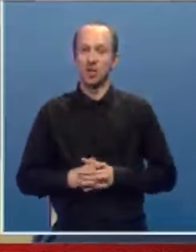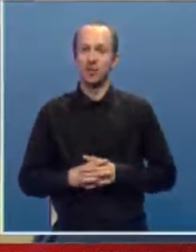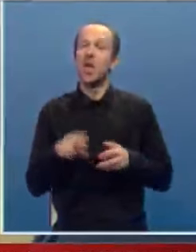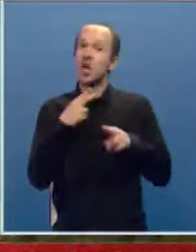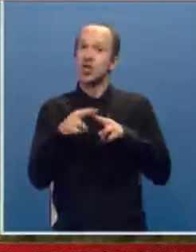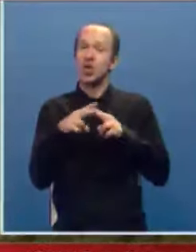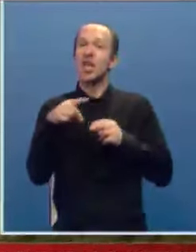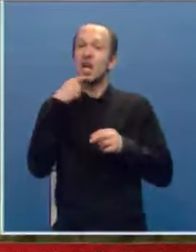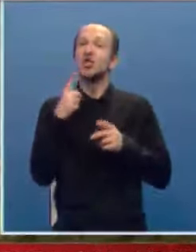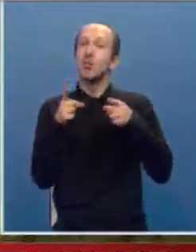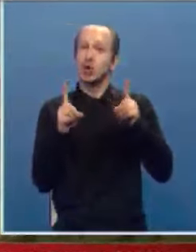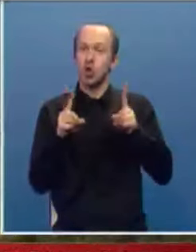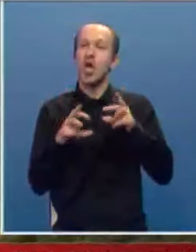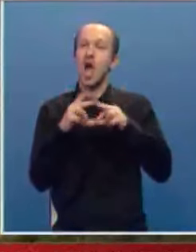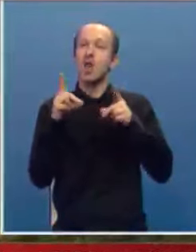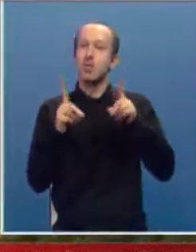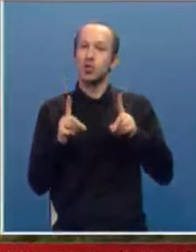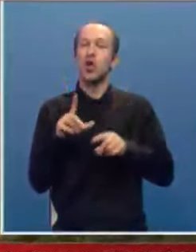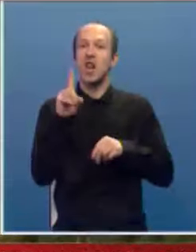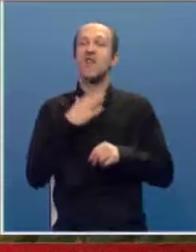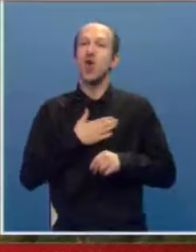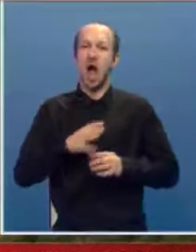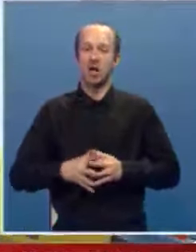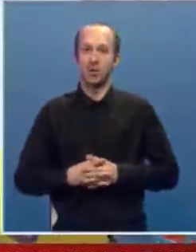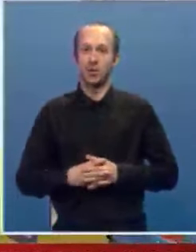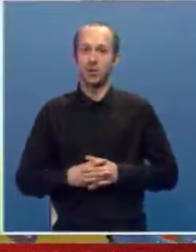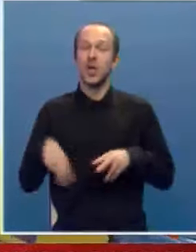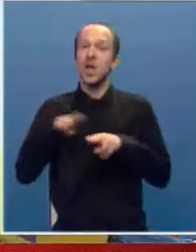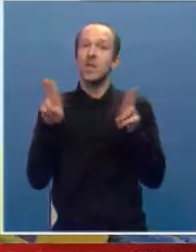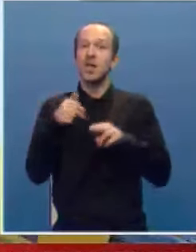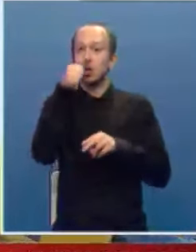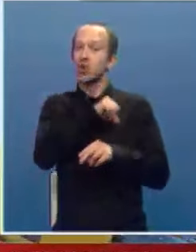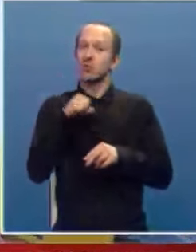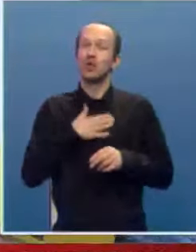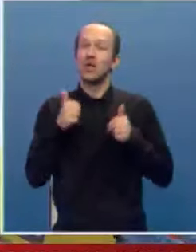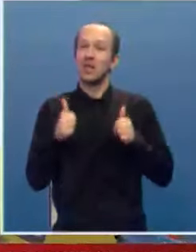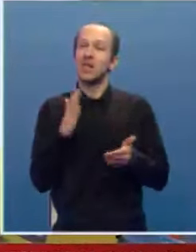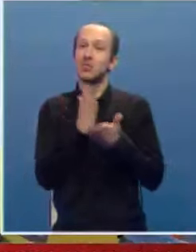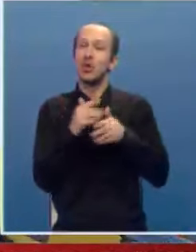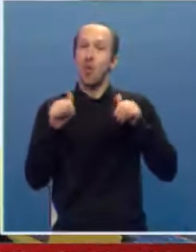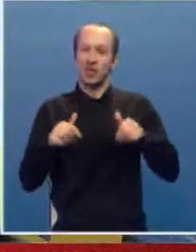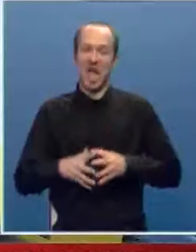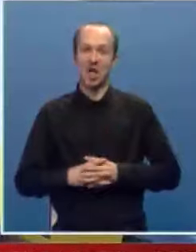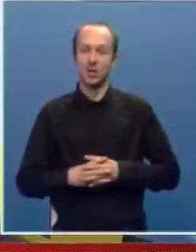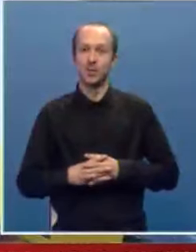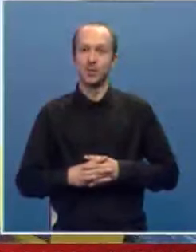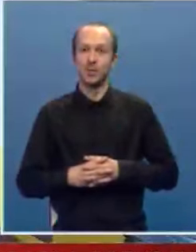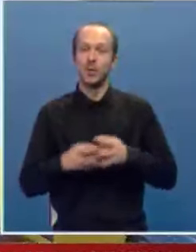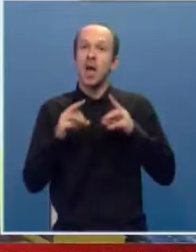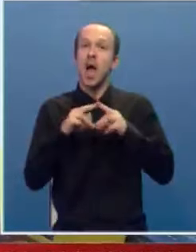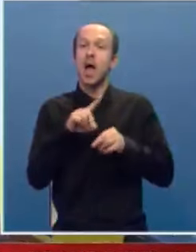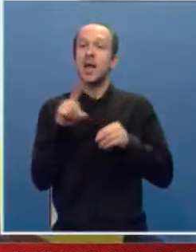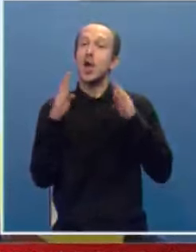Rješenje, kažu, postoji, ali postoji li volja? Najmanje što smo željali je da danas budimo ovdje, a ne